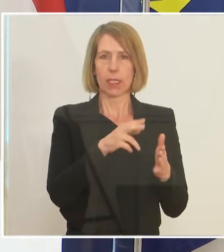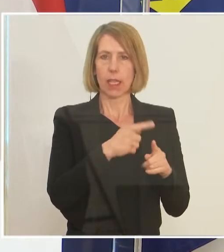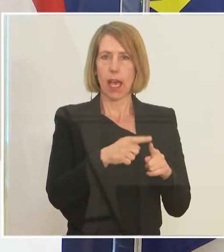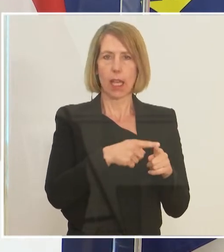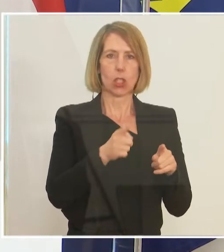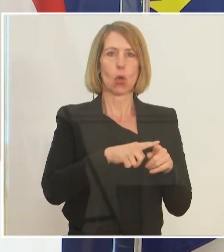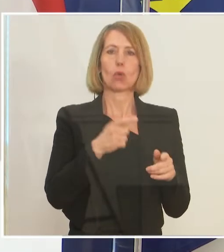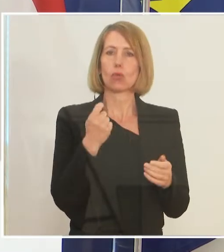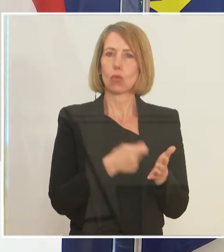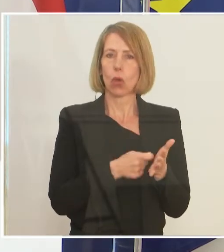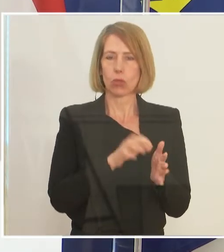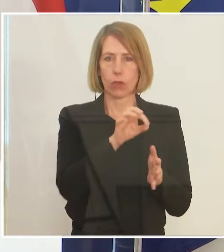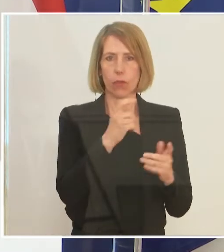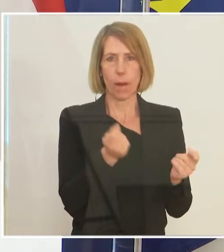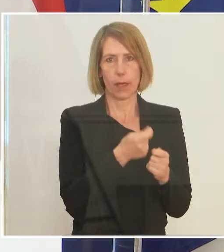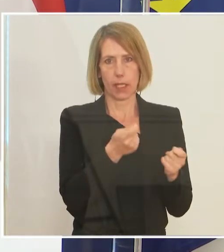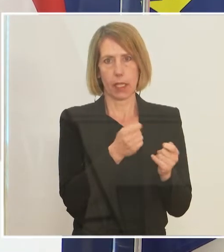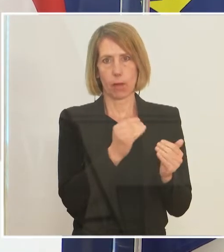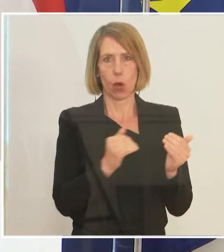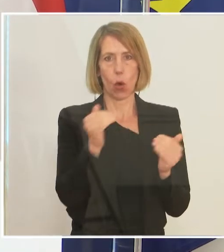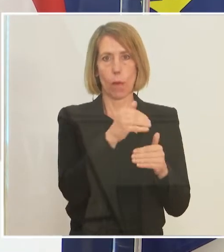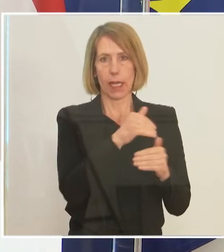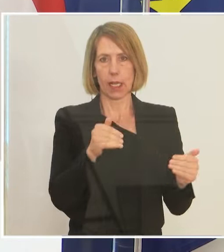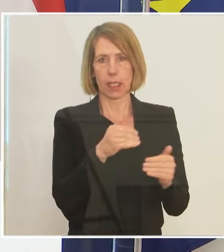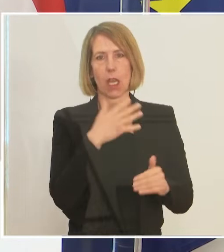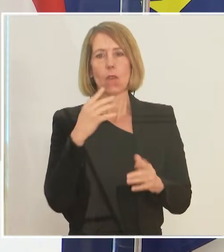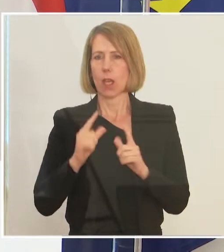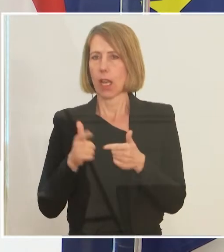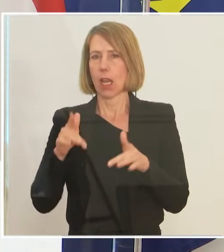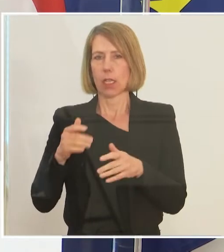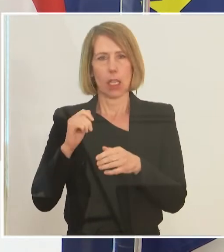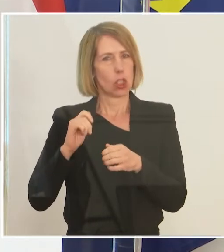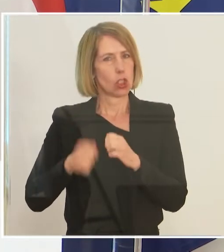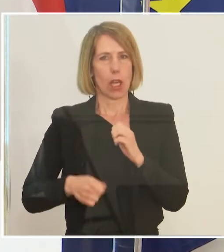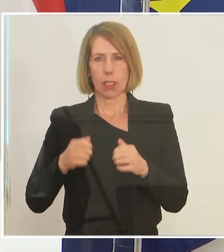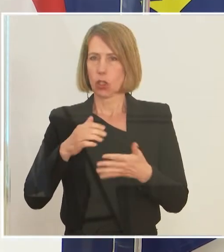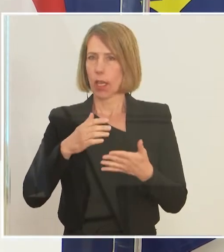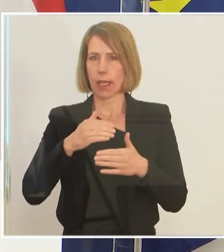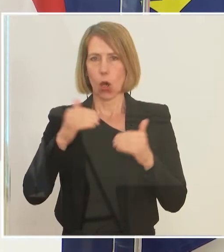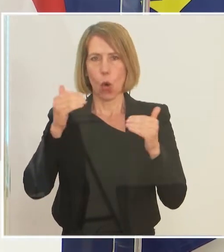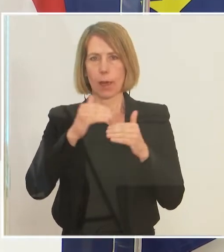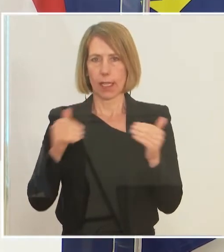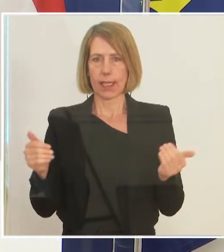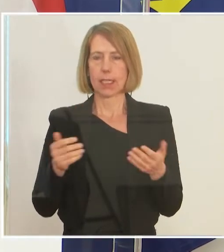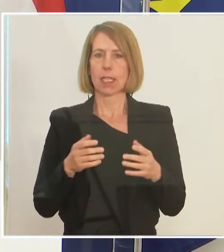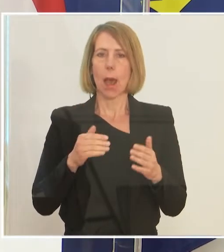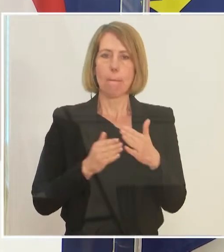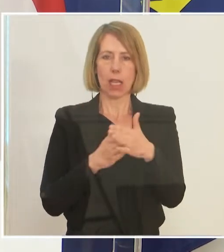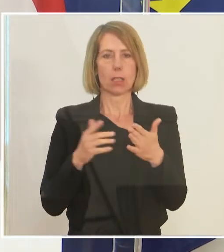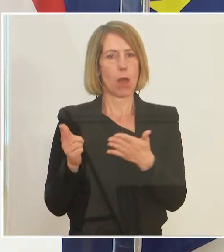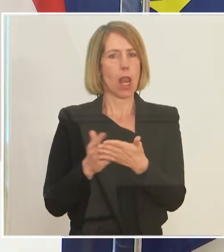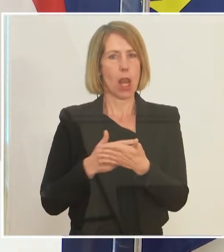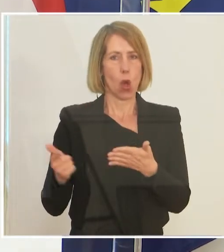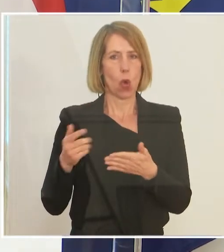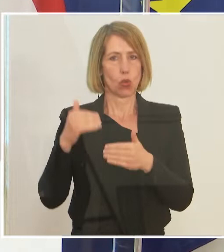für die Betriebe, Obergrenzen. Viele Länder haben sehr strikte Obergrenzen bei den Kurzarbeitsentschädigungen, was die maximale Lohnhöhe